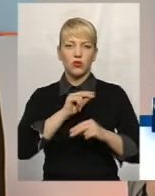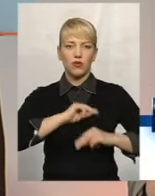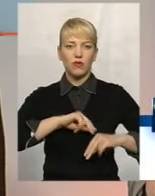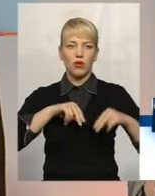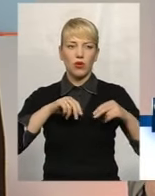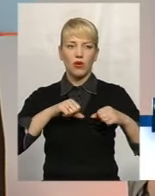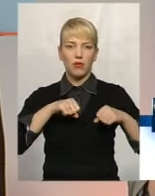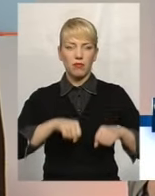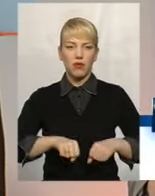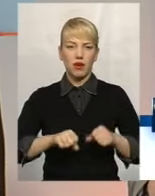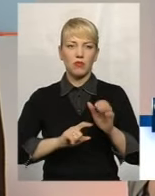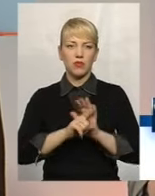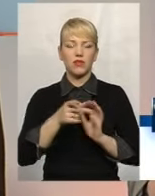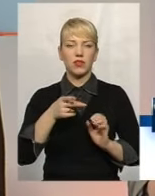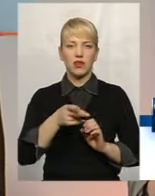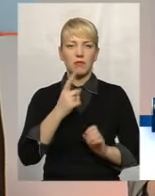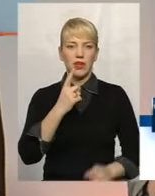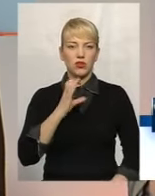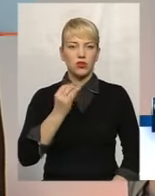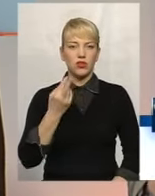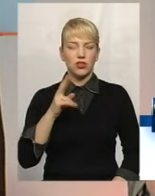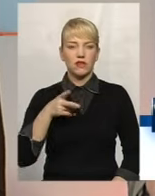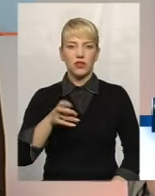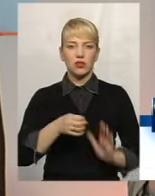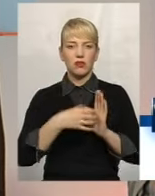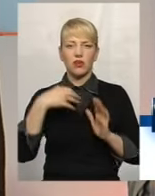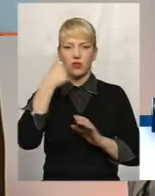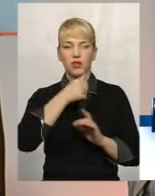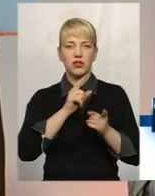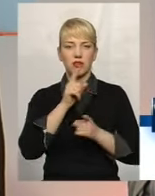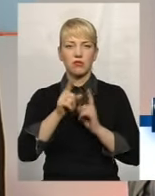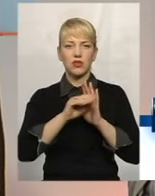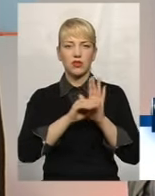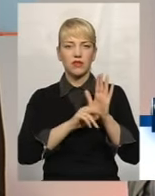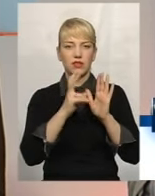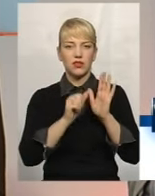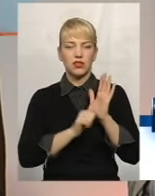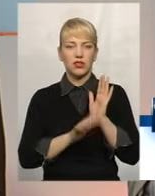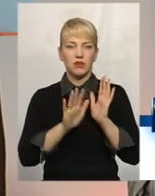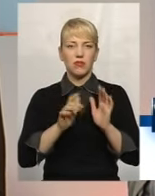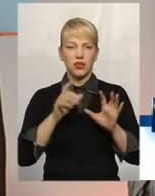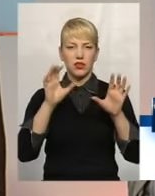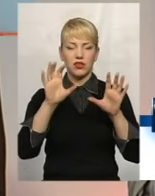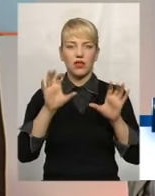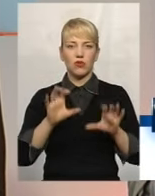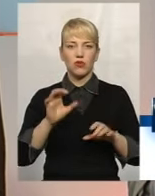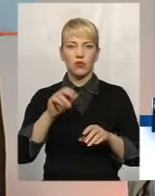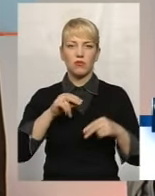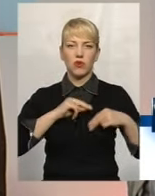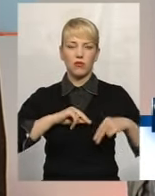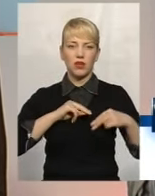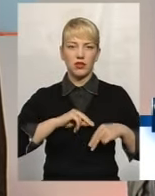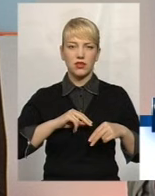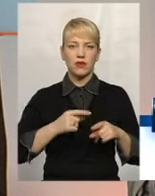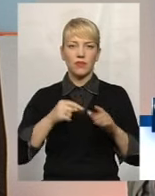січня 2015 року. Це, зокрема, зміни у статтю 265 Кодексу законів про праці. Тобто,